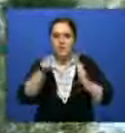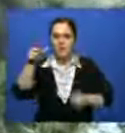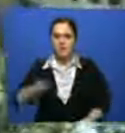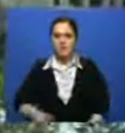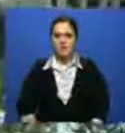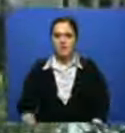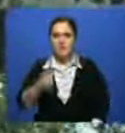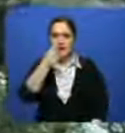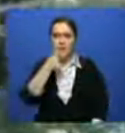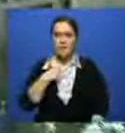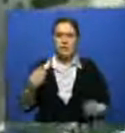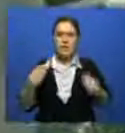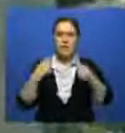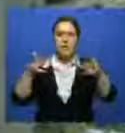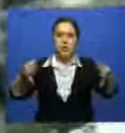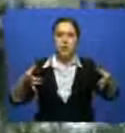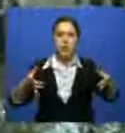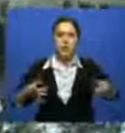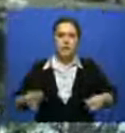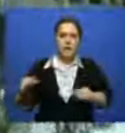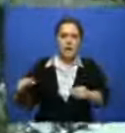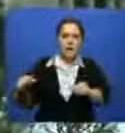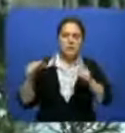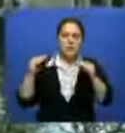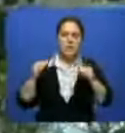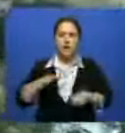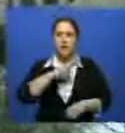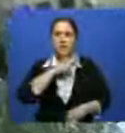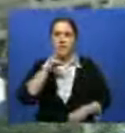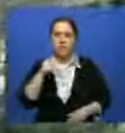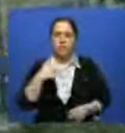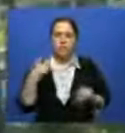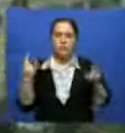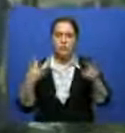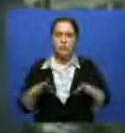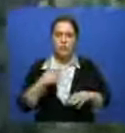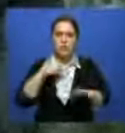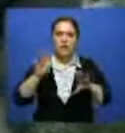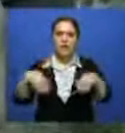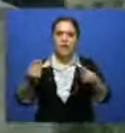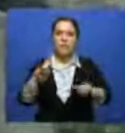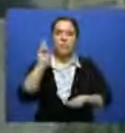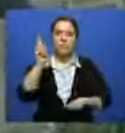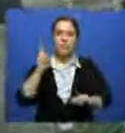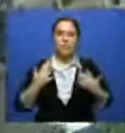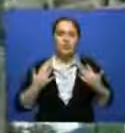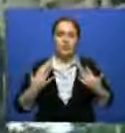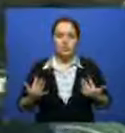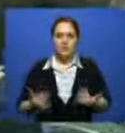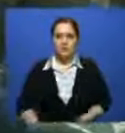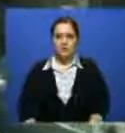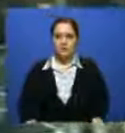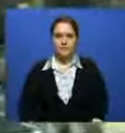Недавно мне дали совсем новое одеяло, даже этикетка есть, но мне оно не нужно. Я отдам его тем, кто больше в нем нуждается.